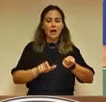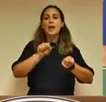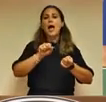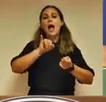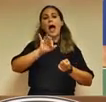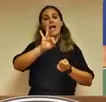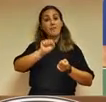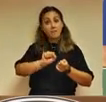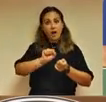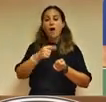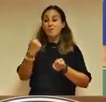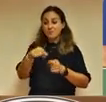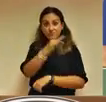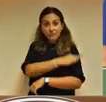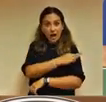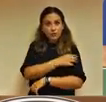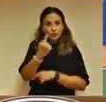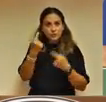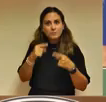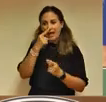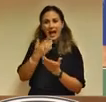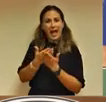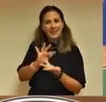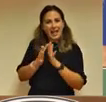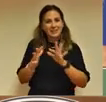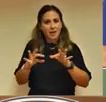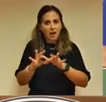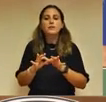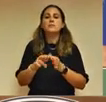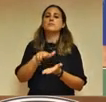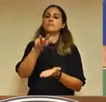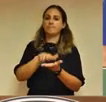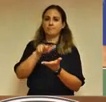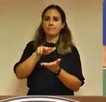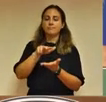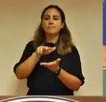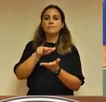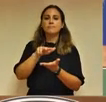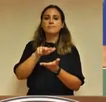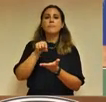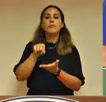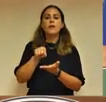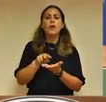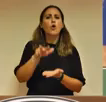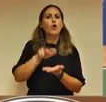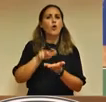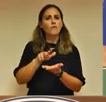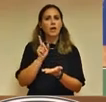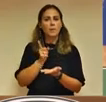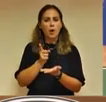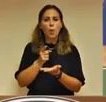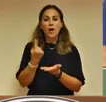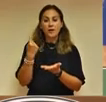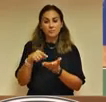l'uso di questi vaccini, in particolare confermando quella che è l'indicazione. I vaccini